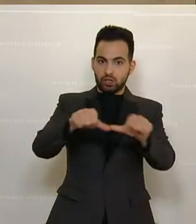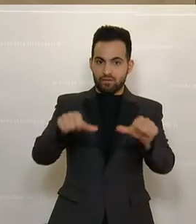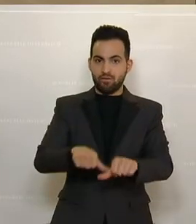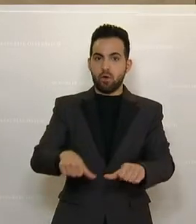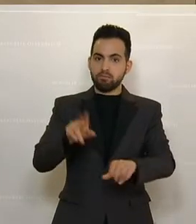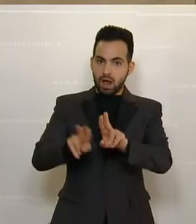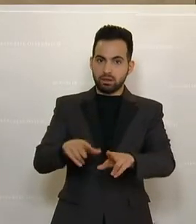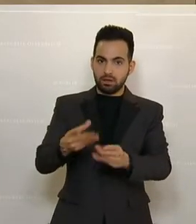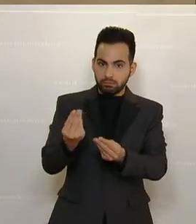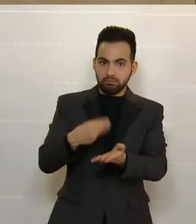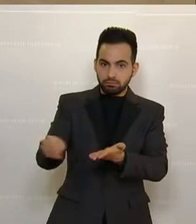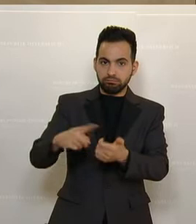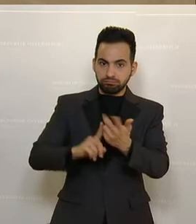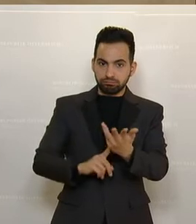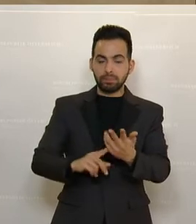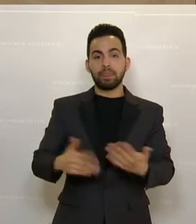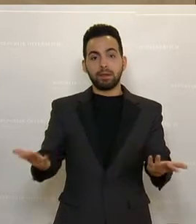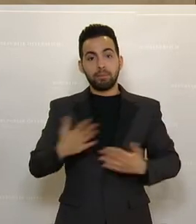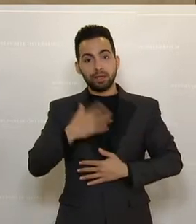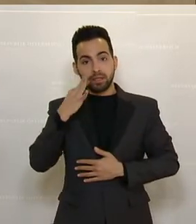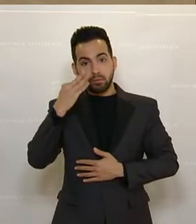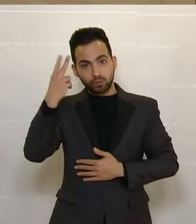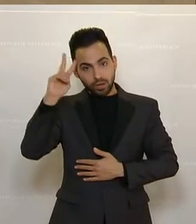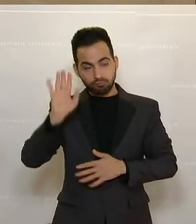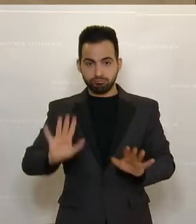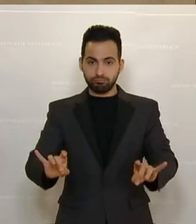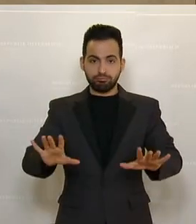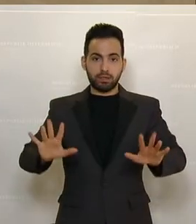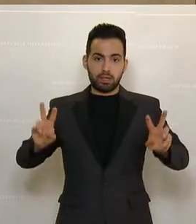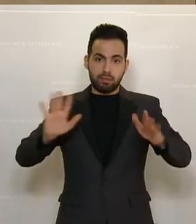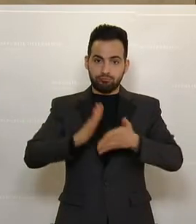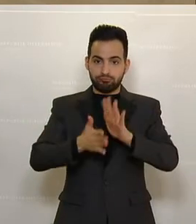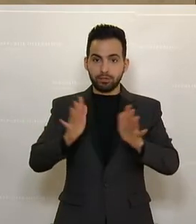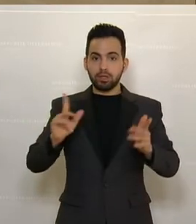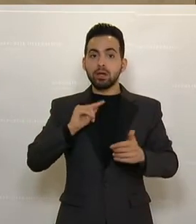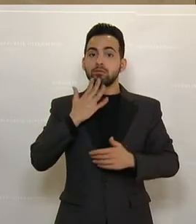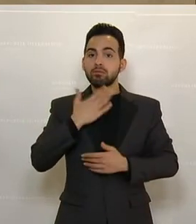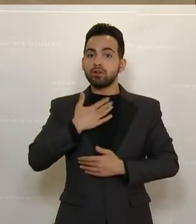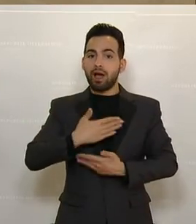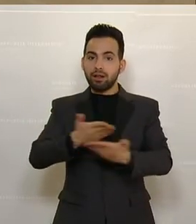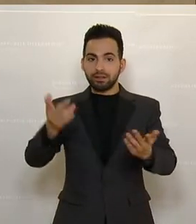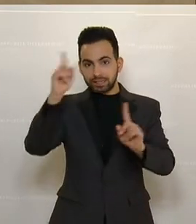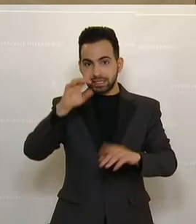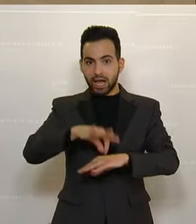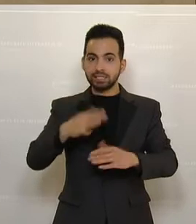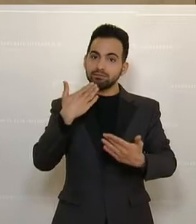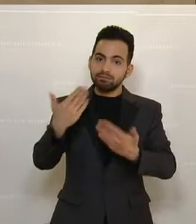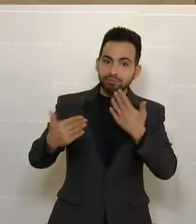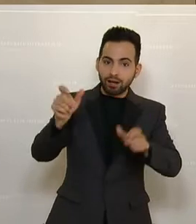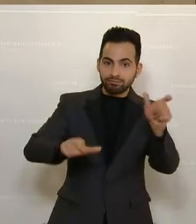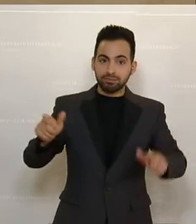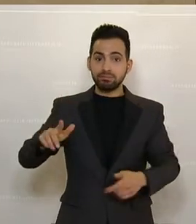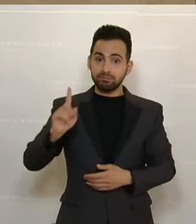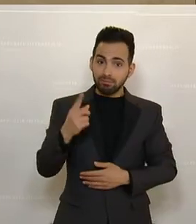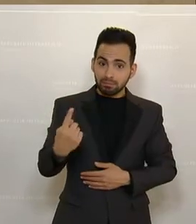werden. Meine sehr verehrten Damen und Herren, dabei belasse ich es. Ich möchte mich bei allen Tierärztinnen und Tierärzten bedanken dafür. Sie sind